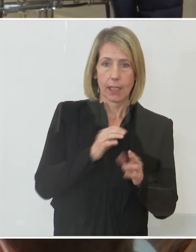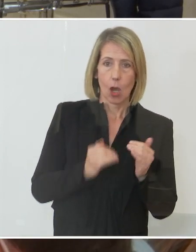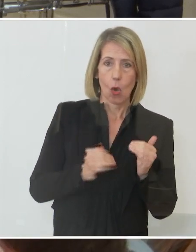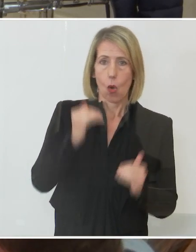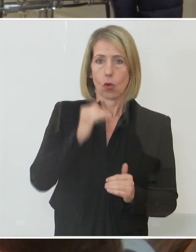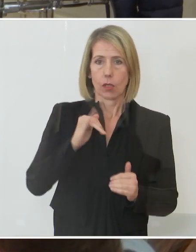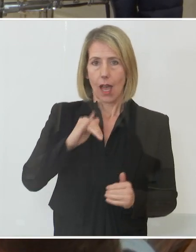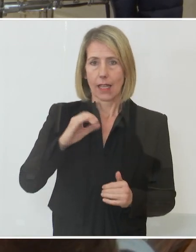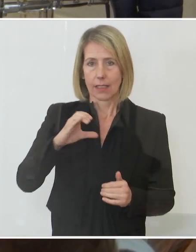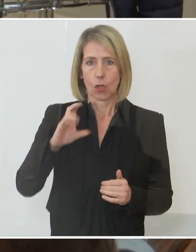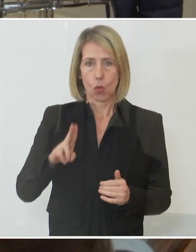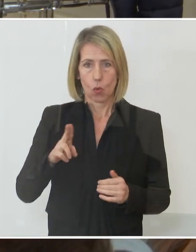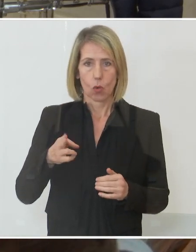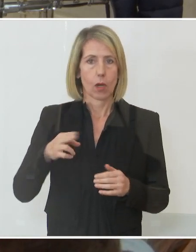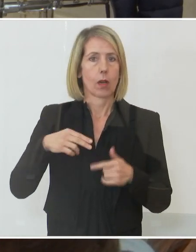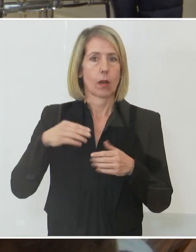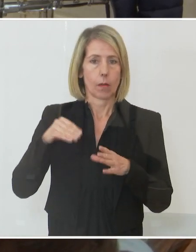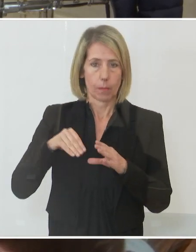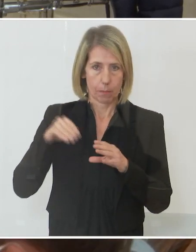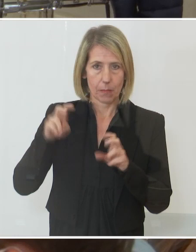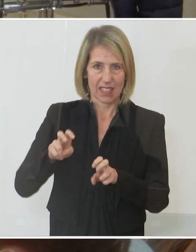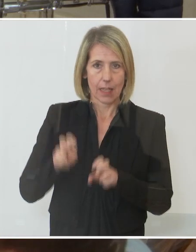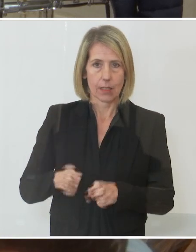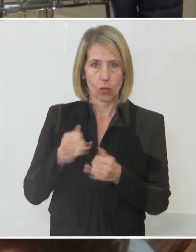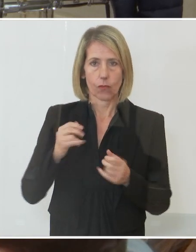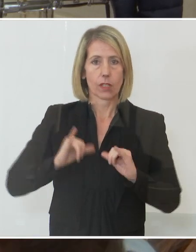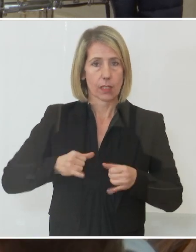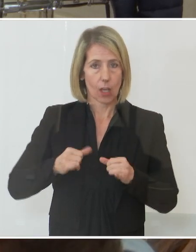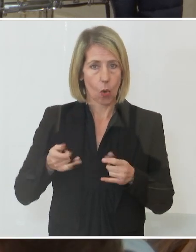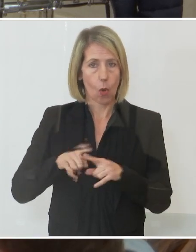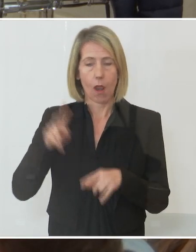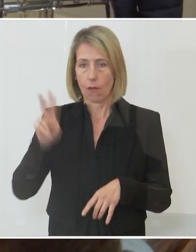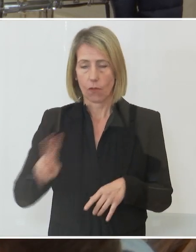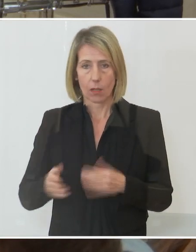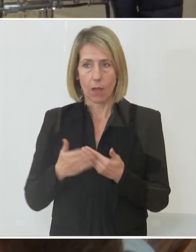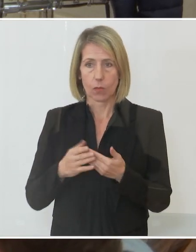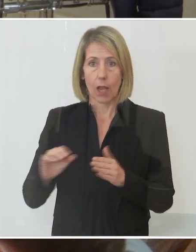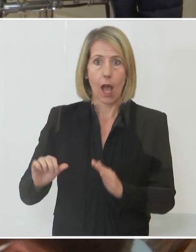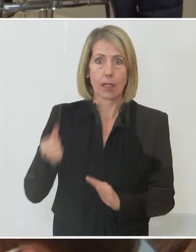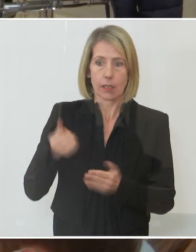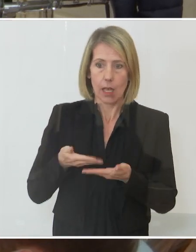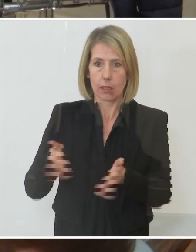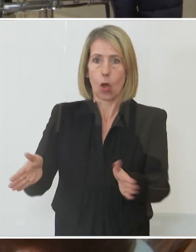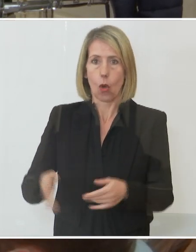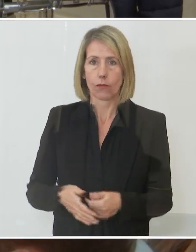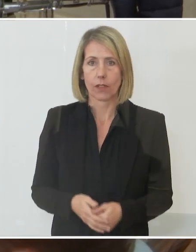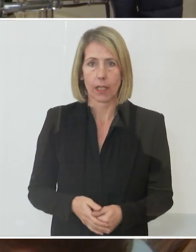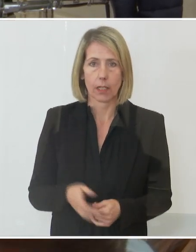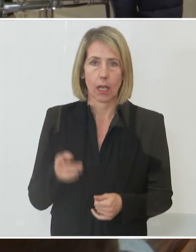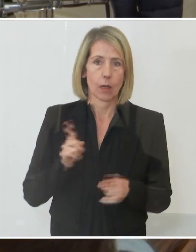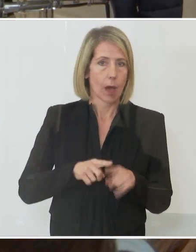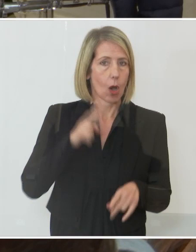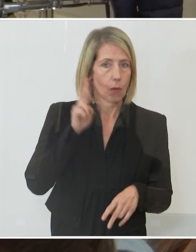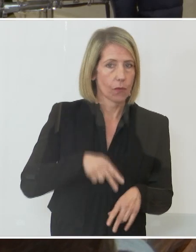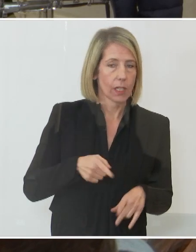ag, nämlich zum Beispiel Vorarlberg und Tirol, als erstes öffnen und andere, nicht nur Wien, aber auch zum Beispiel Oberö